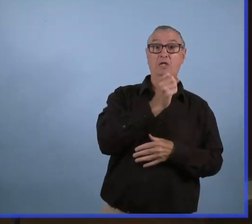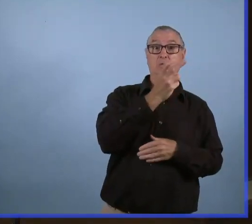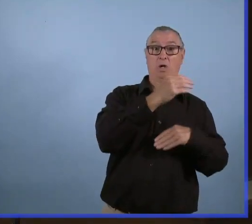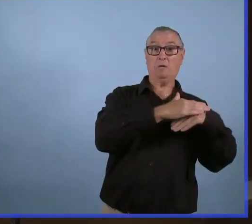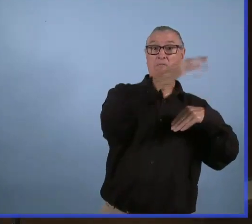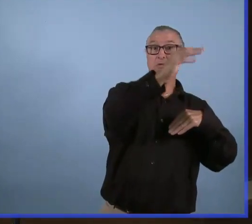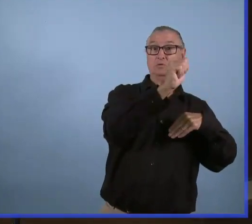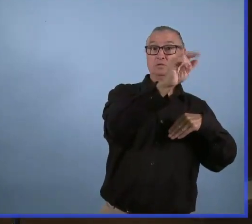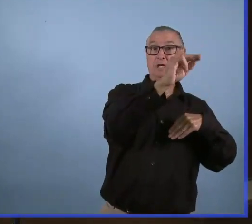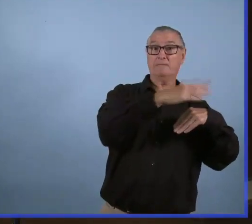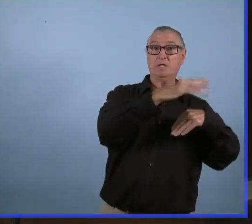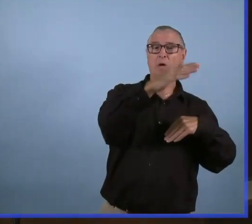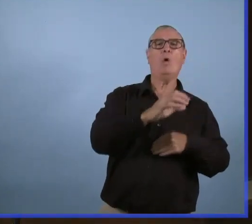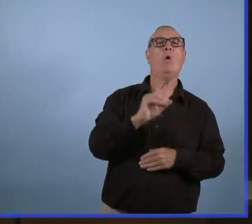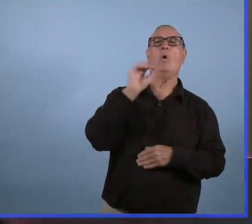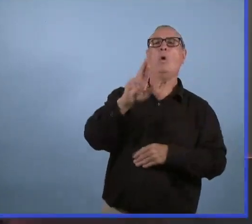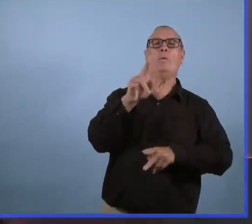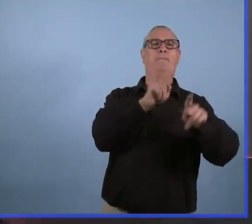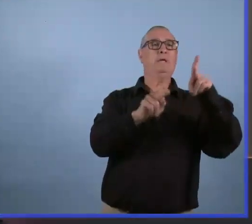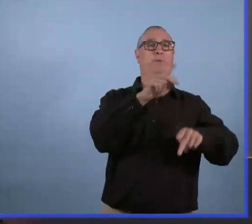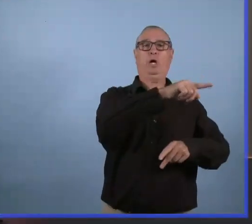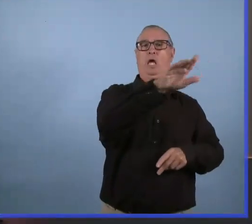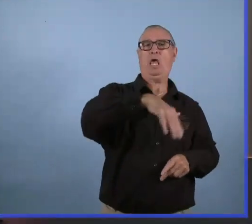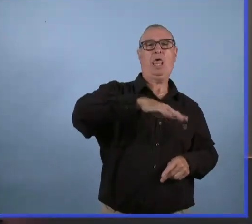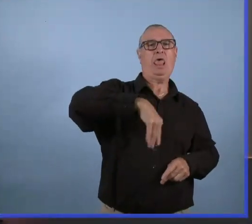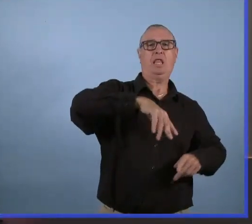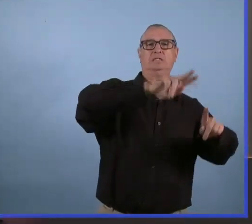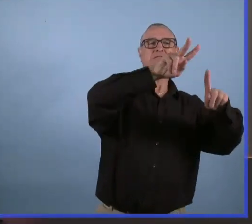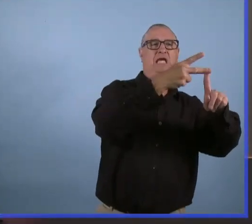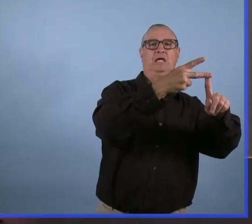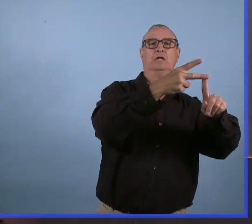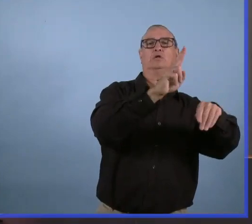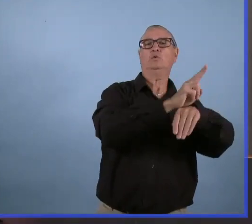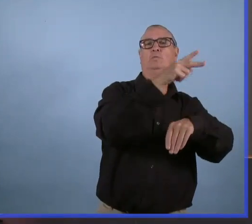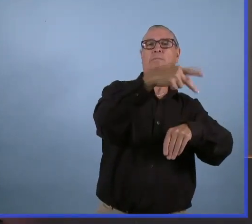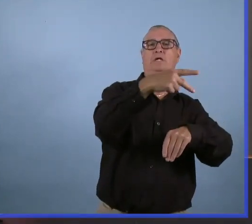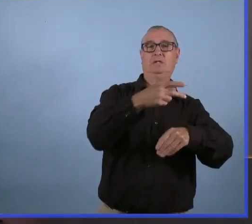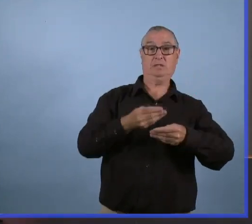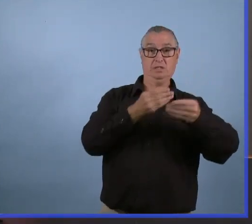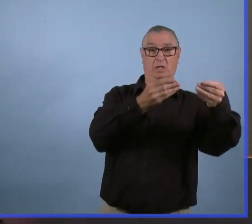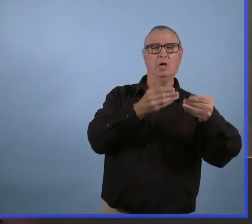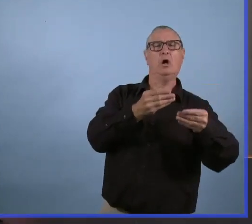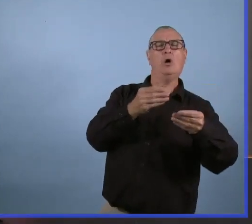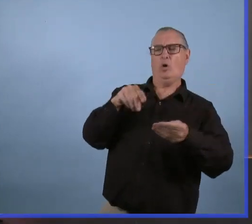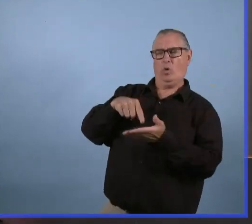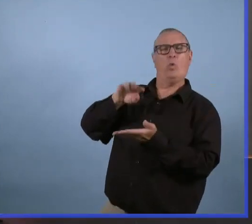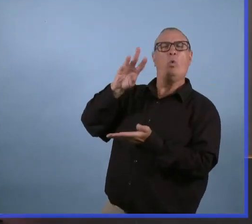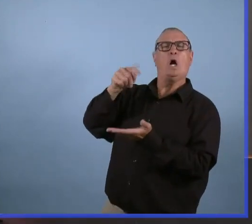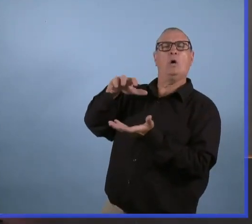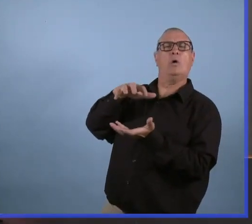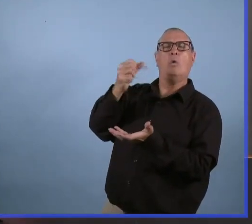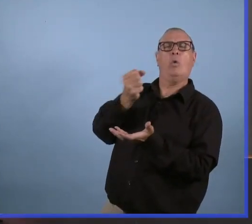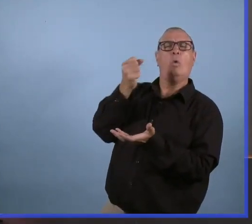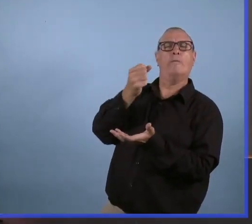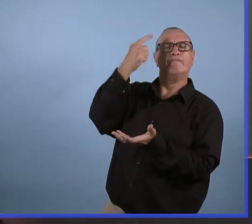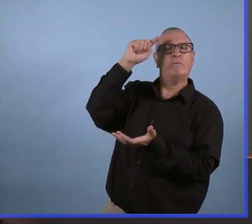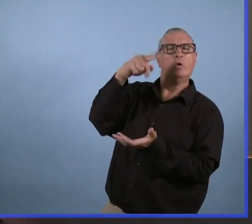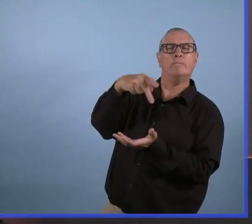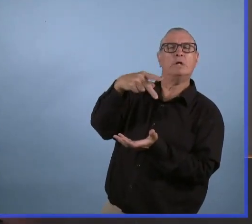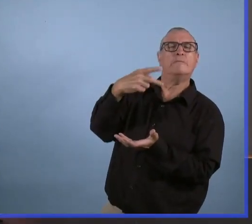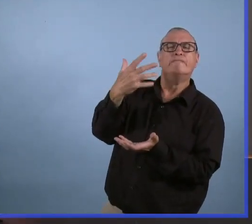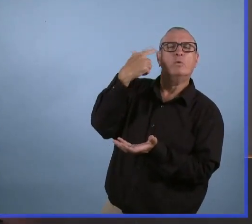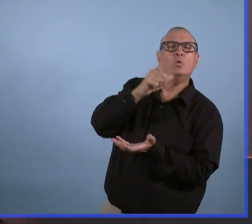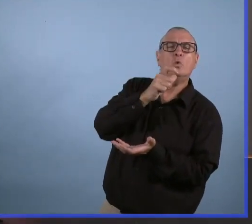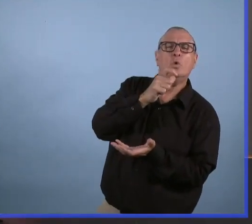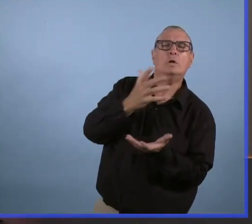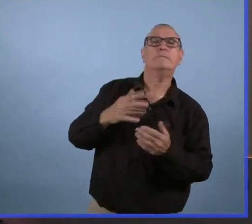donner la priorité aux enfants de 12 à 17 ans pour le Pfizer ? Les